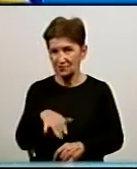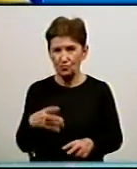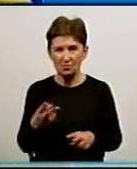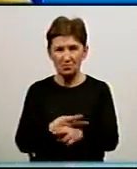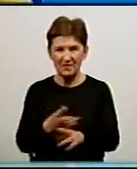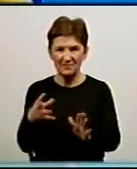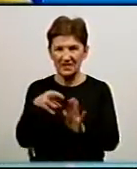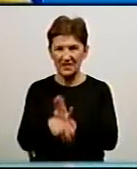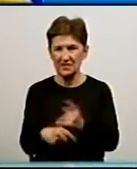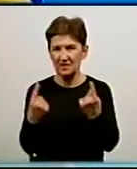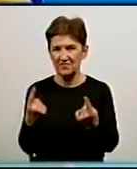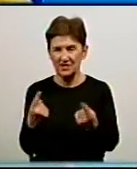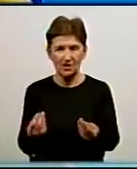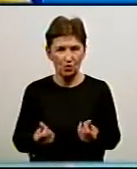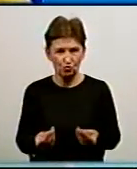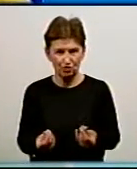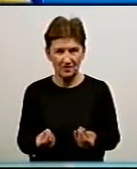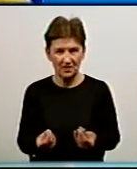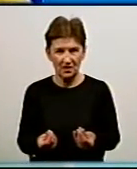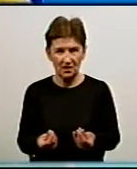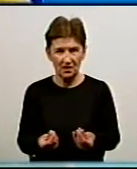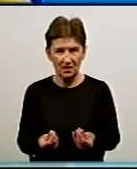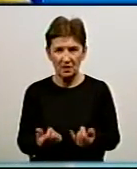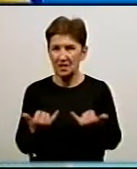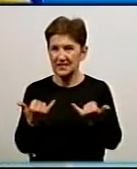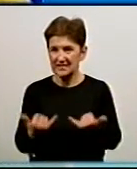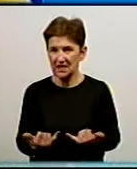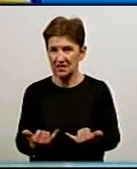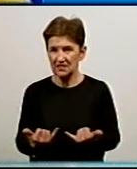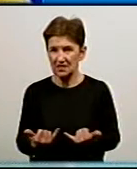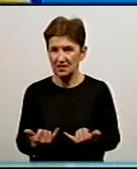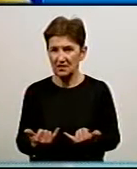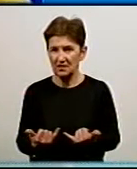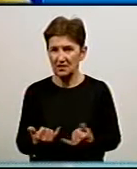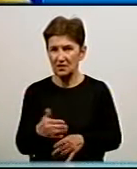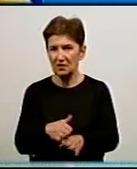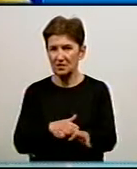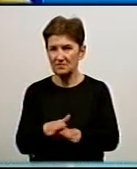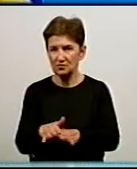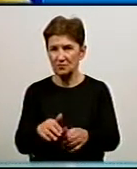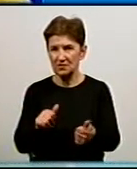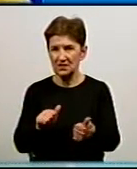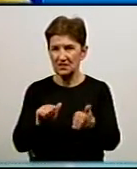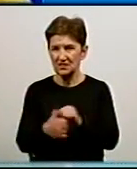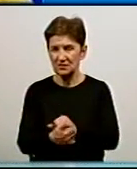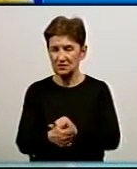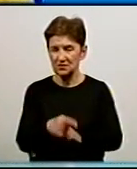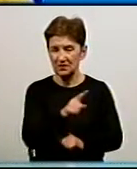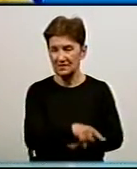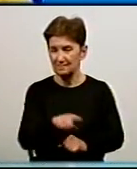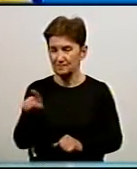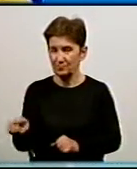великих коштів. Тобто, зараз виконується заміна цих двох водогонів. Крім того,